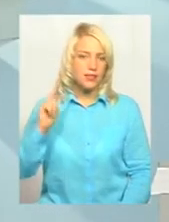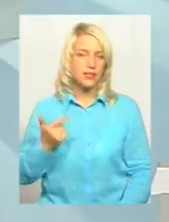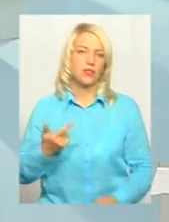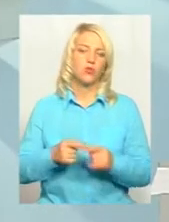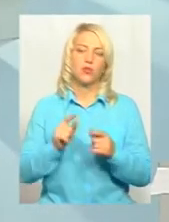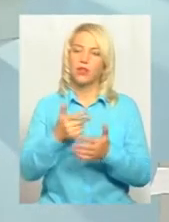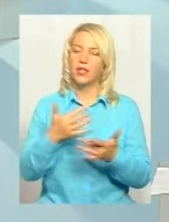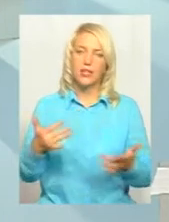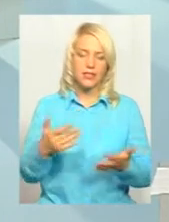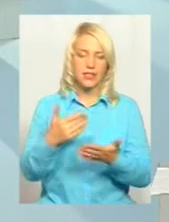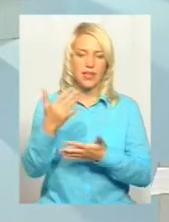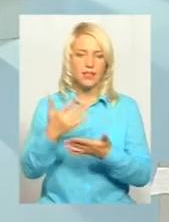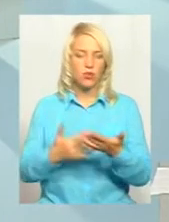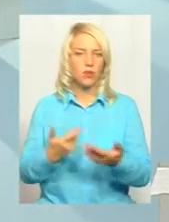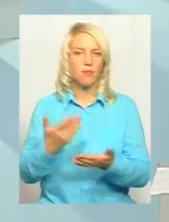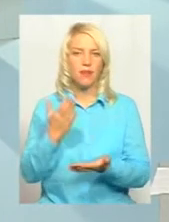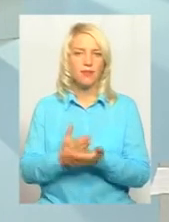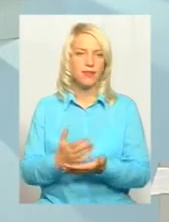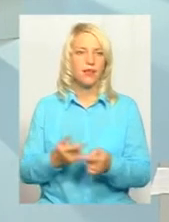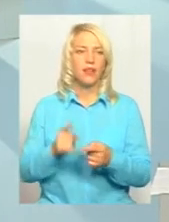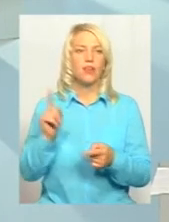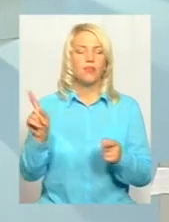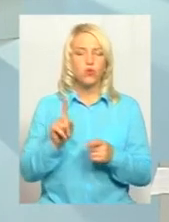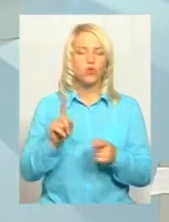асортимент, тобто, дійсно, вкрай необхідні при народженні.